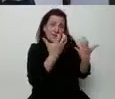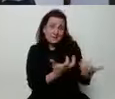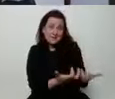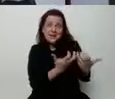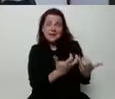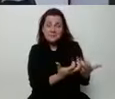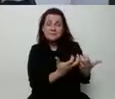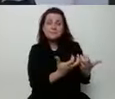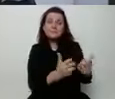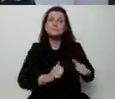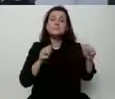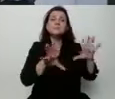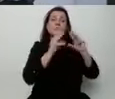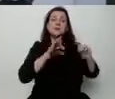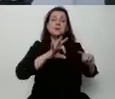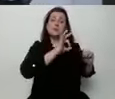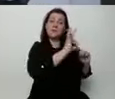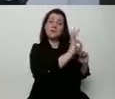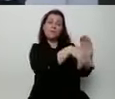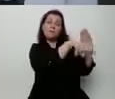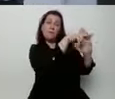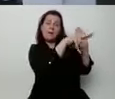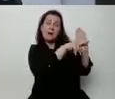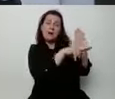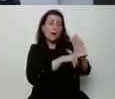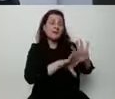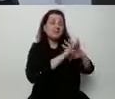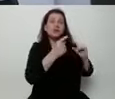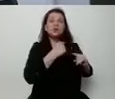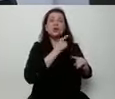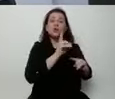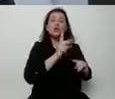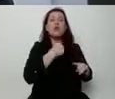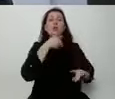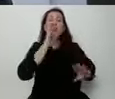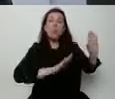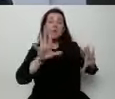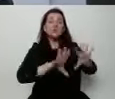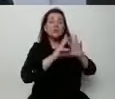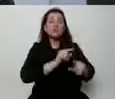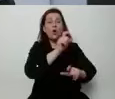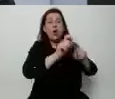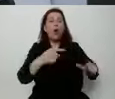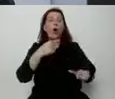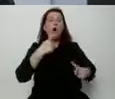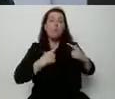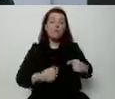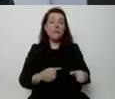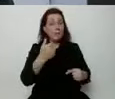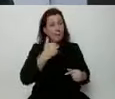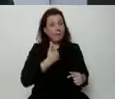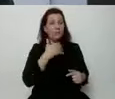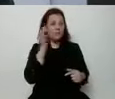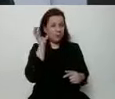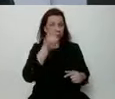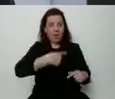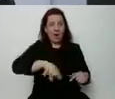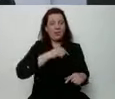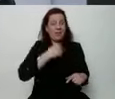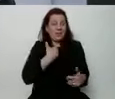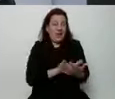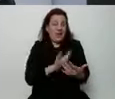wszystkie jego postulaty i tych ludzi, którzy głosowali na niego, wszystkich obywateli, były wysłuchane. I ja to absolutnie gwarantuję. Więcej.